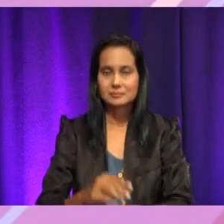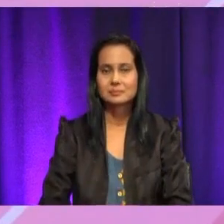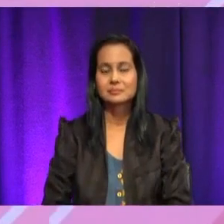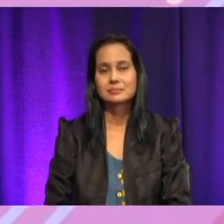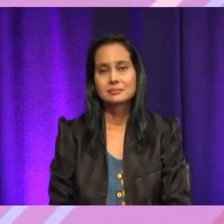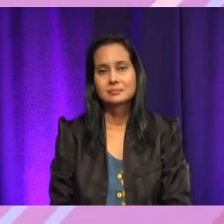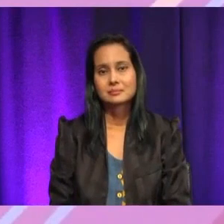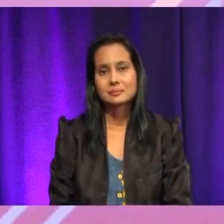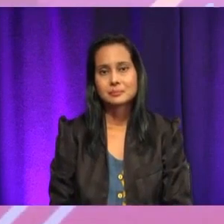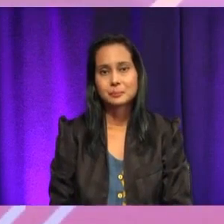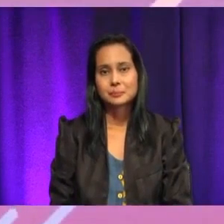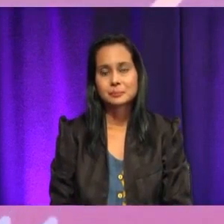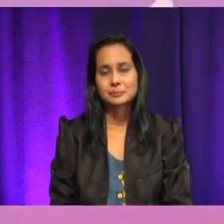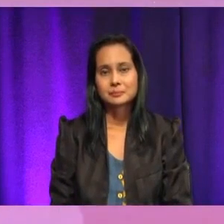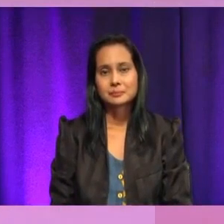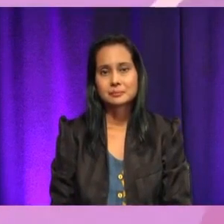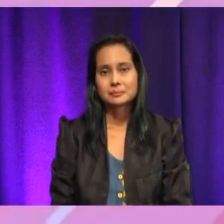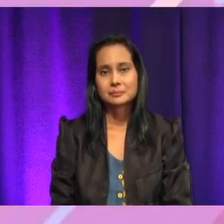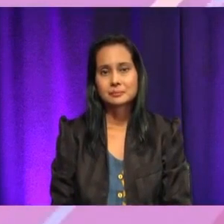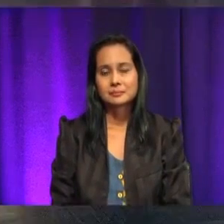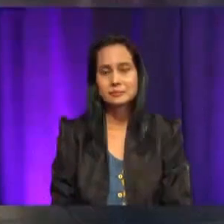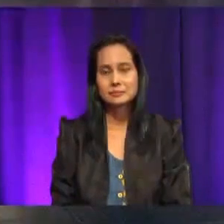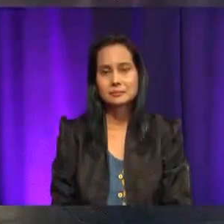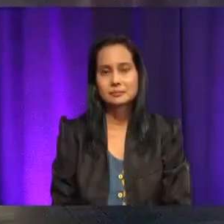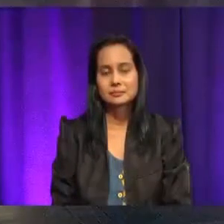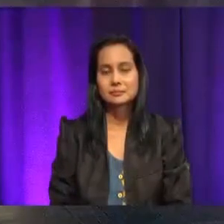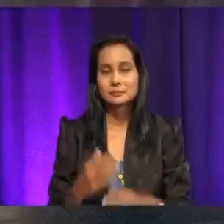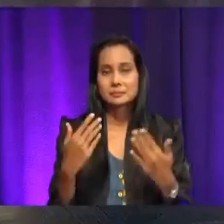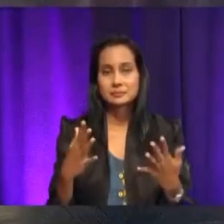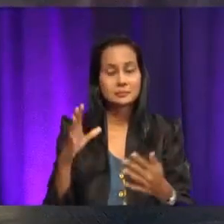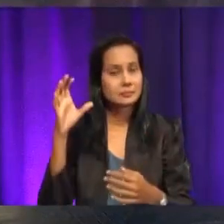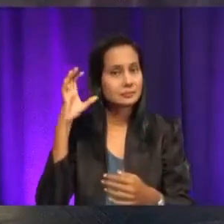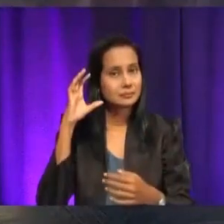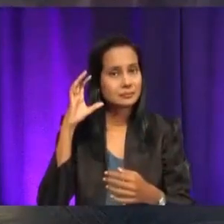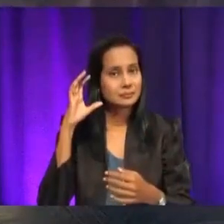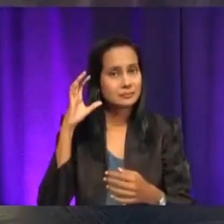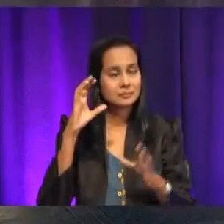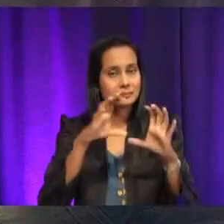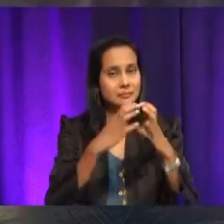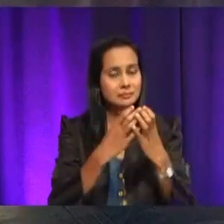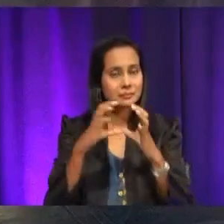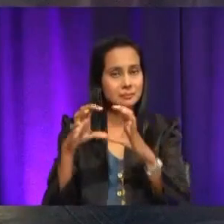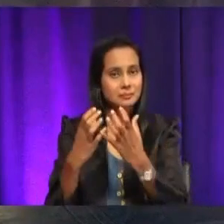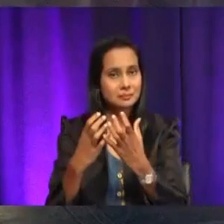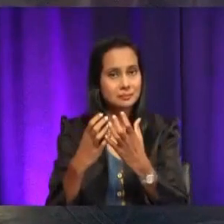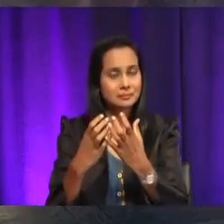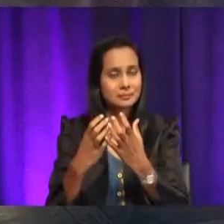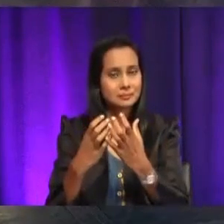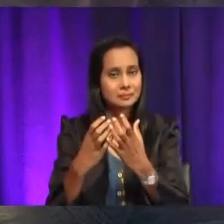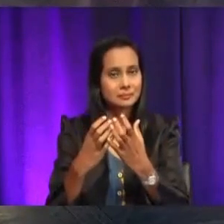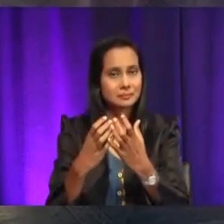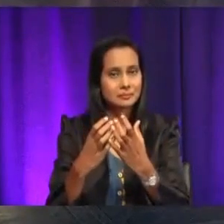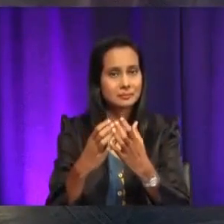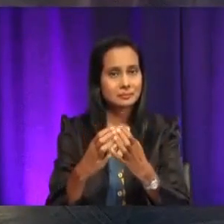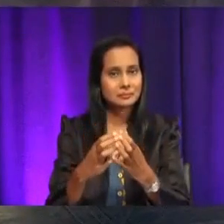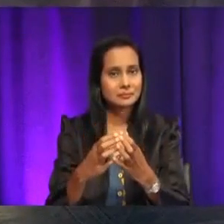Baiklah, Cikgu. Macam mana, Cikgu? Baiklah, setelah Cikgu mendengar penerangan daripada kumpulan baju merah. Jadi, Cikgu